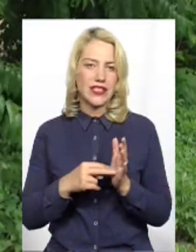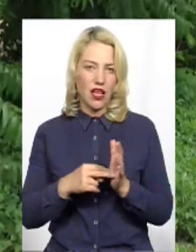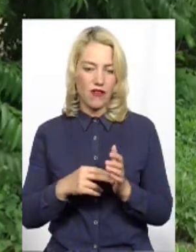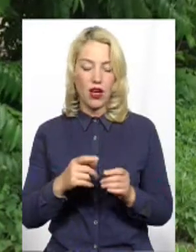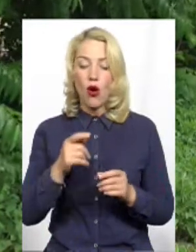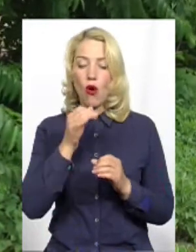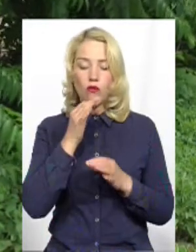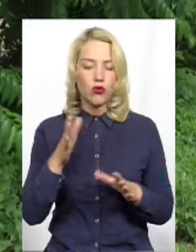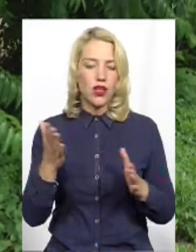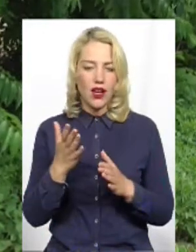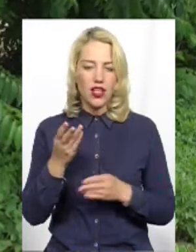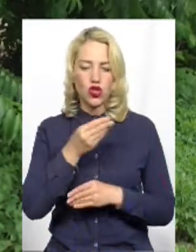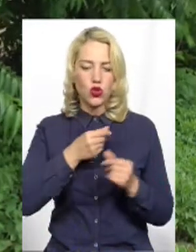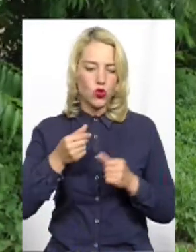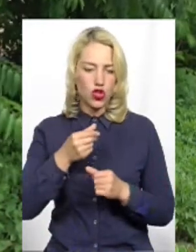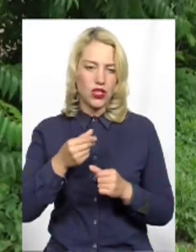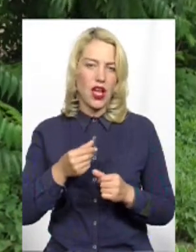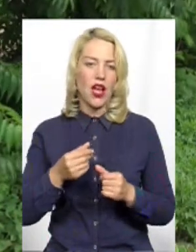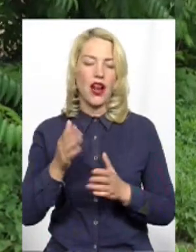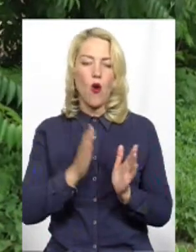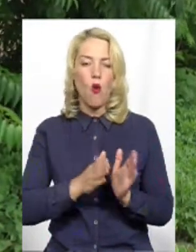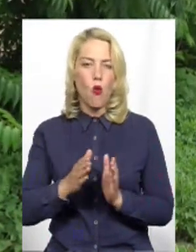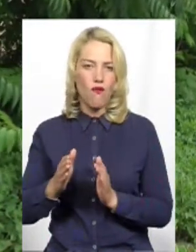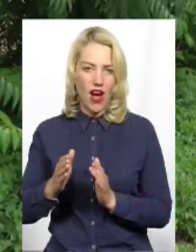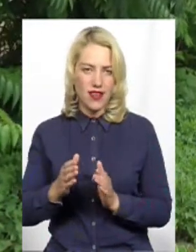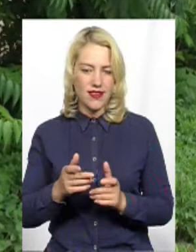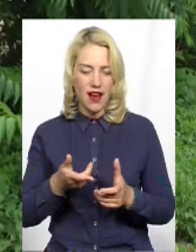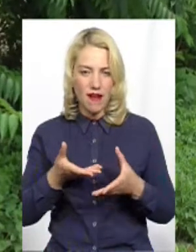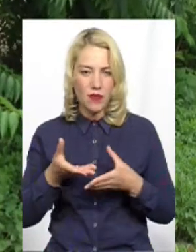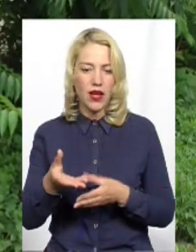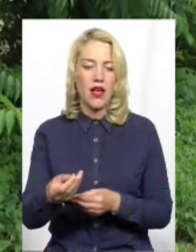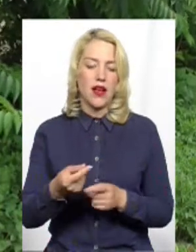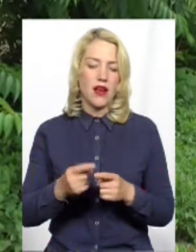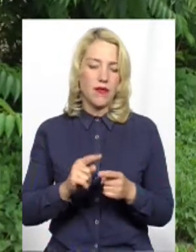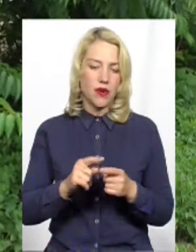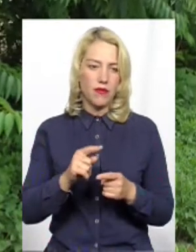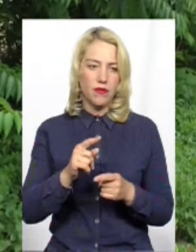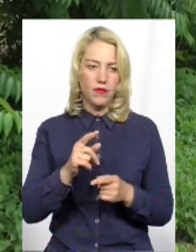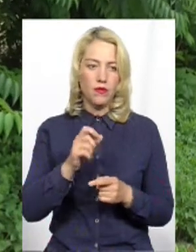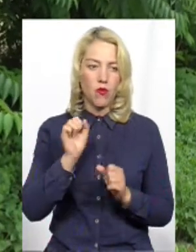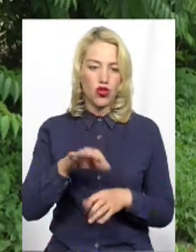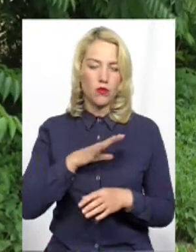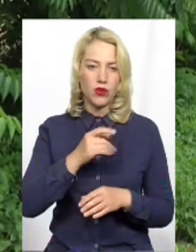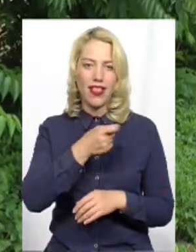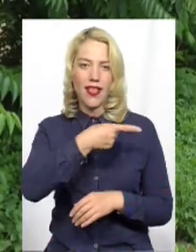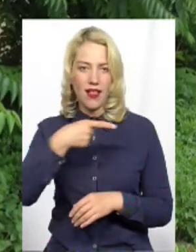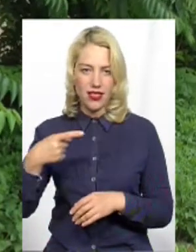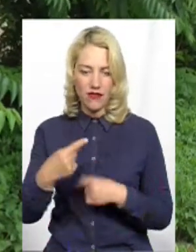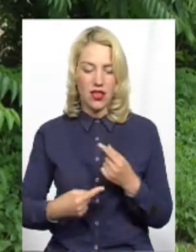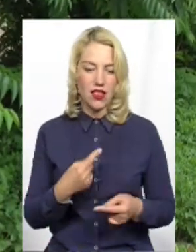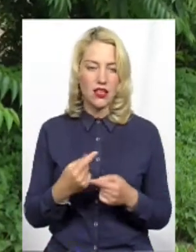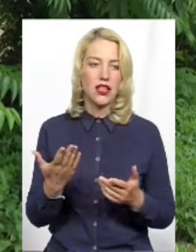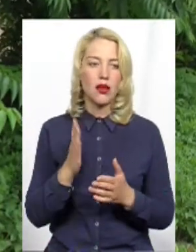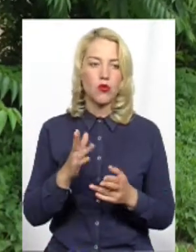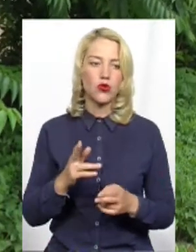штучне регулювання ринку фінансових послуг може призвести до вкрай негативних наслідків, які запобіжники будуть